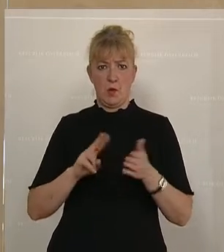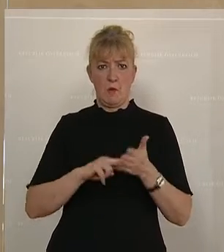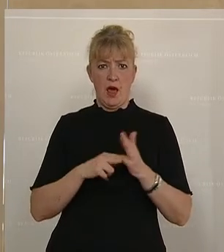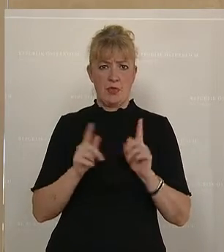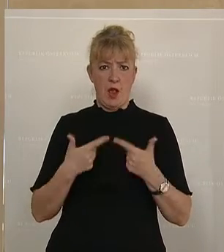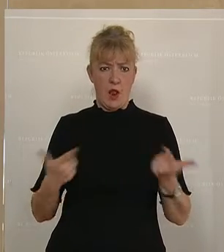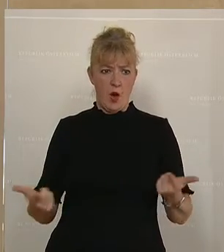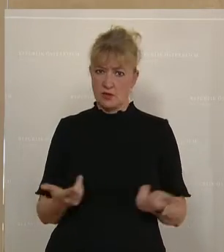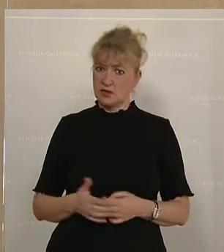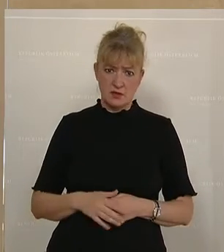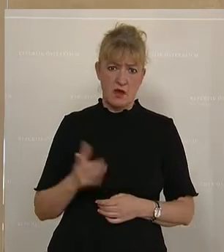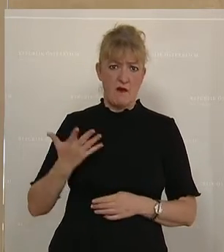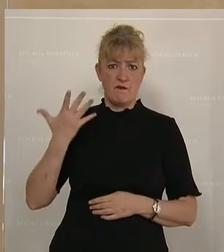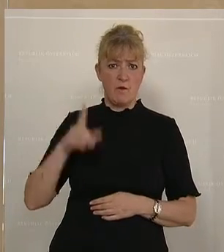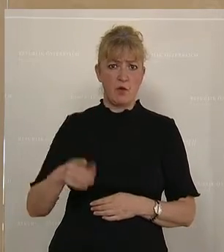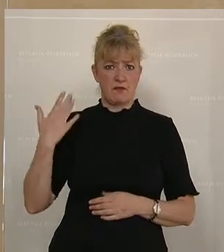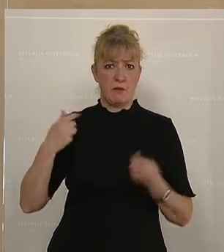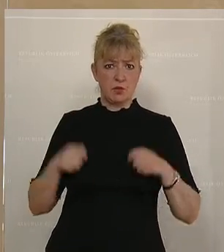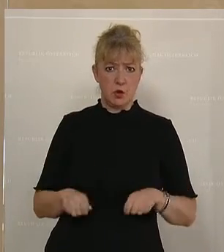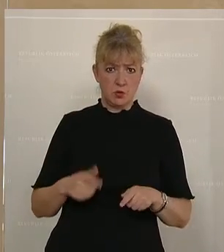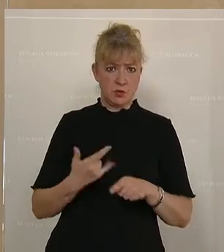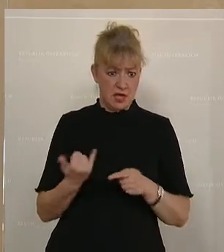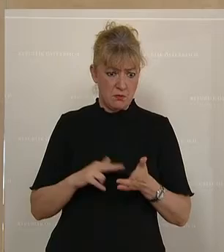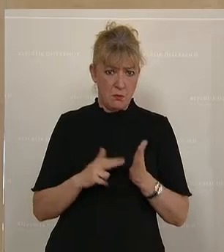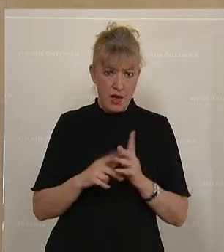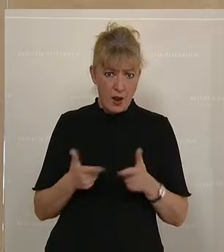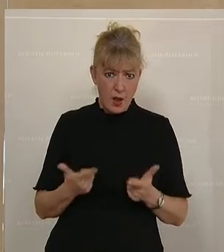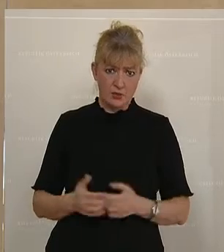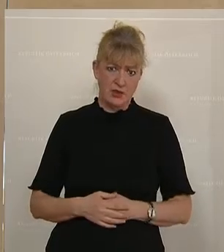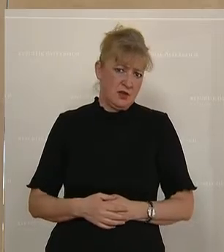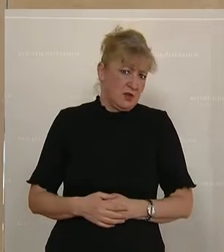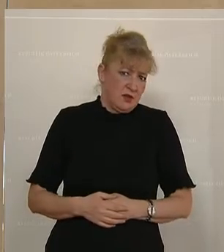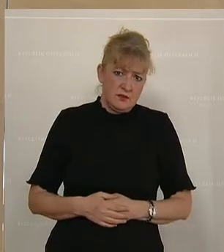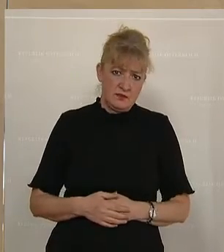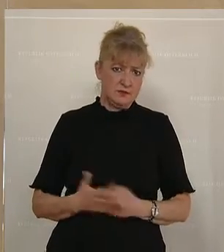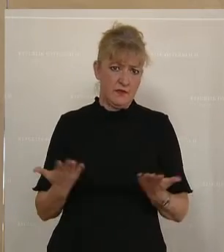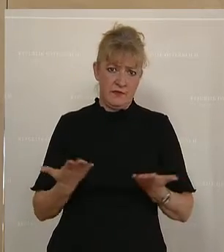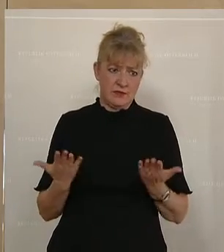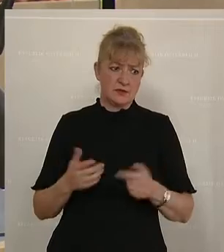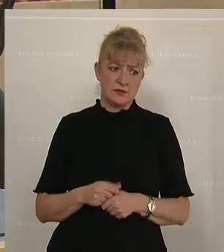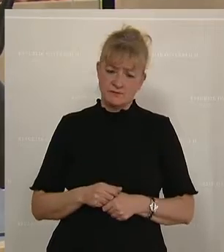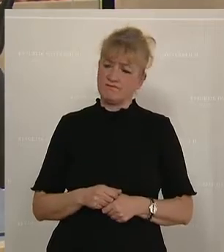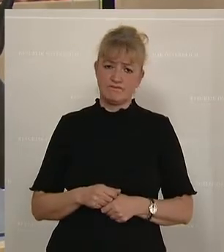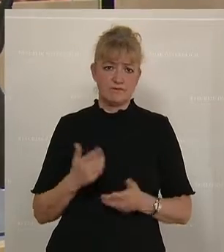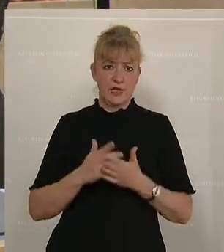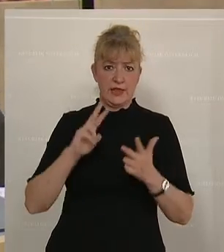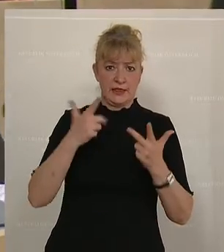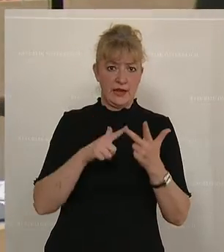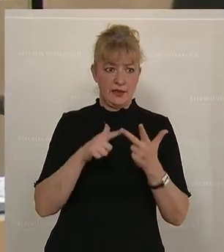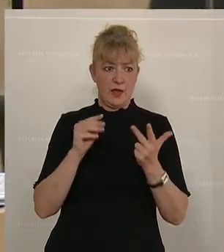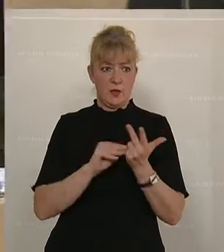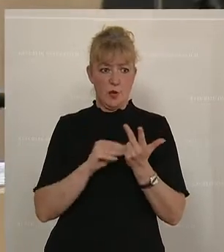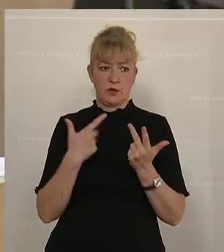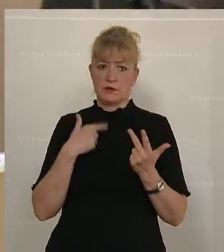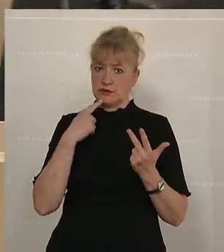fünf Monaten haben wir etwas beschlossen, das ist planlos, jetzt müssen wir wieder etwas Neues beschließen. Das Dritte, was da gesagt